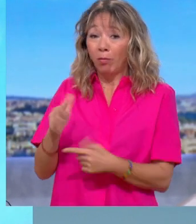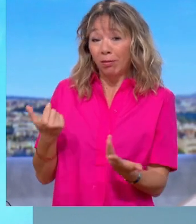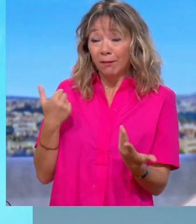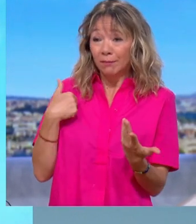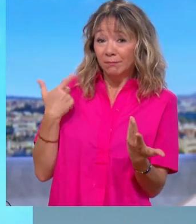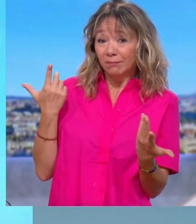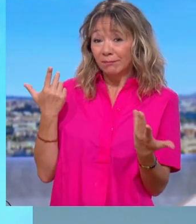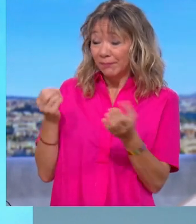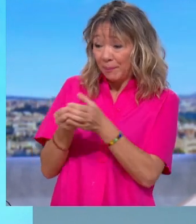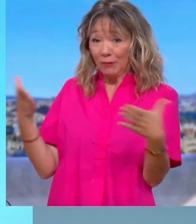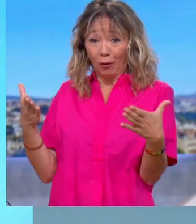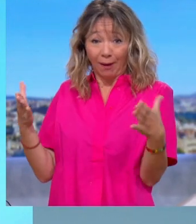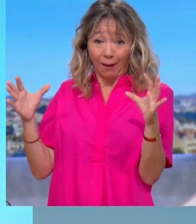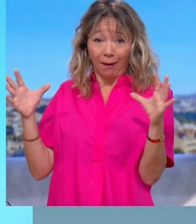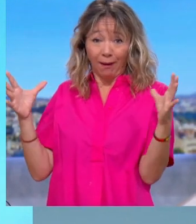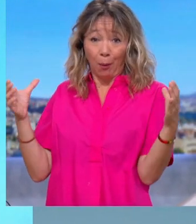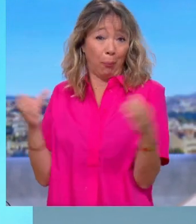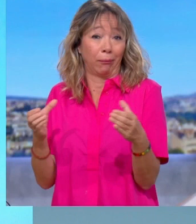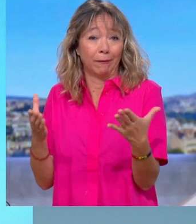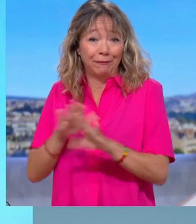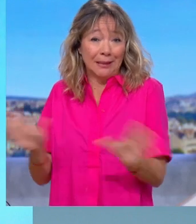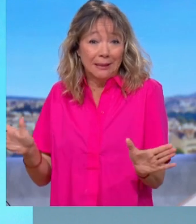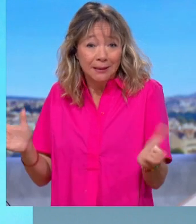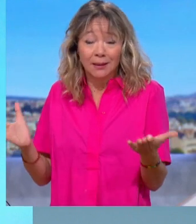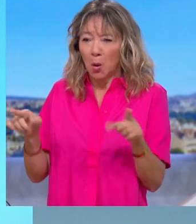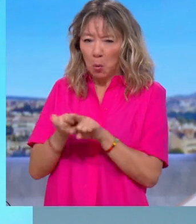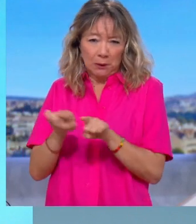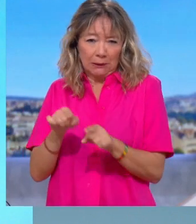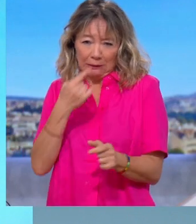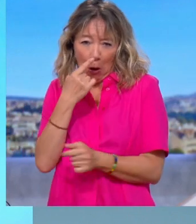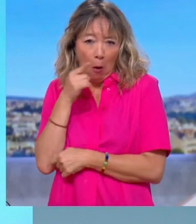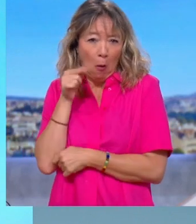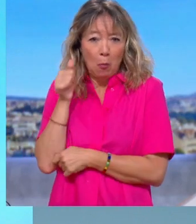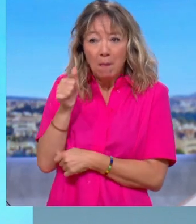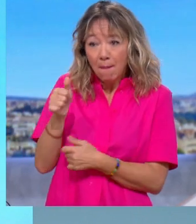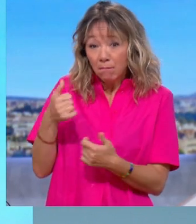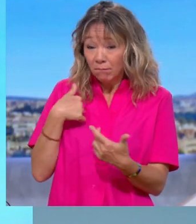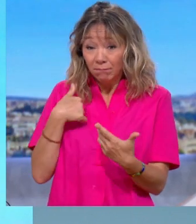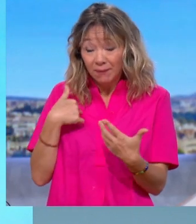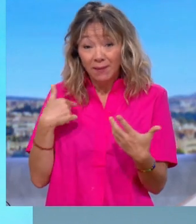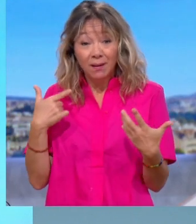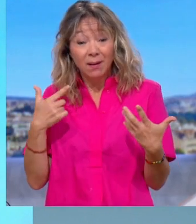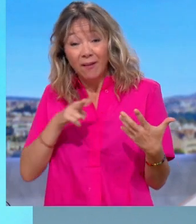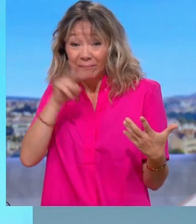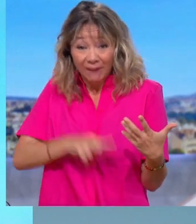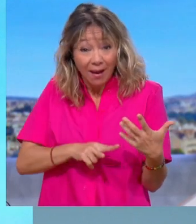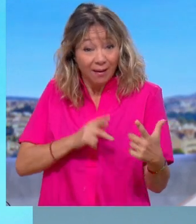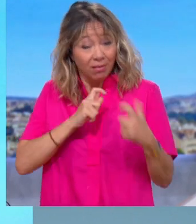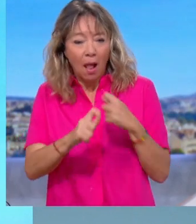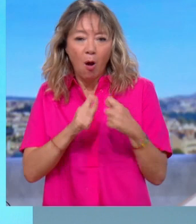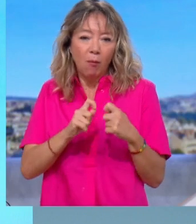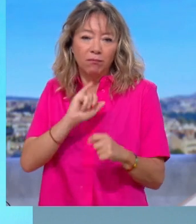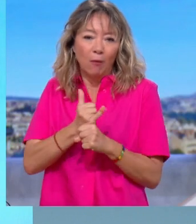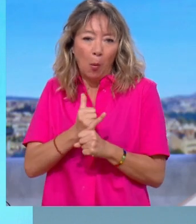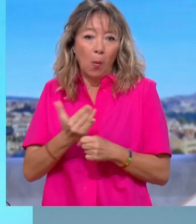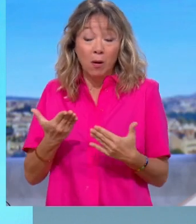'a plus de majorité à l'Assemblée, et en même temps d'une absence réelle de volonté de dialogue. La réalité, c'est que les sujets qui viennent d'être évoqués là